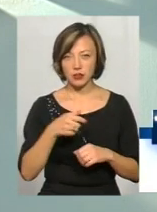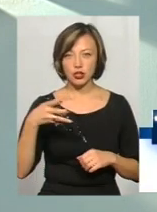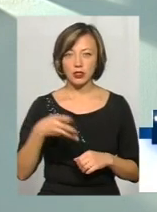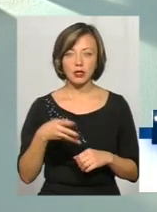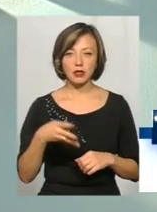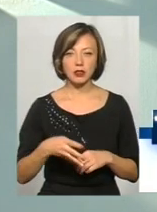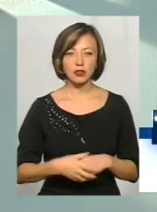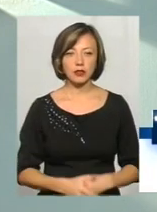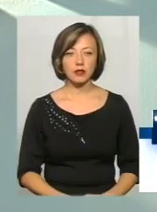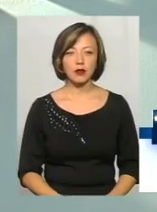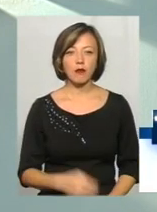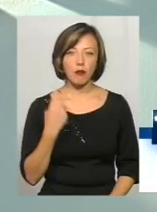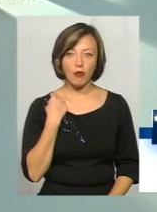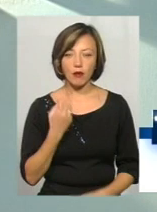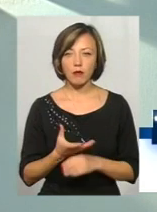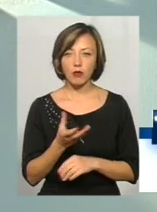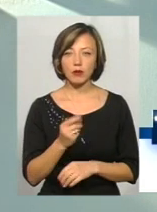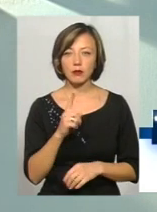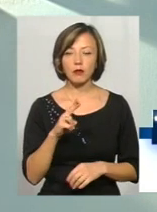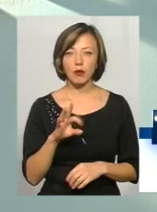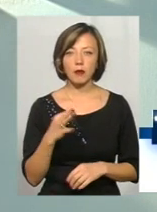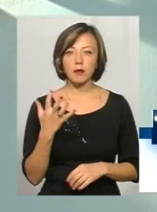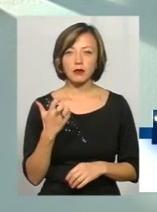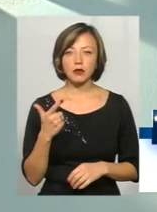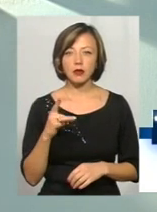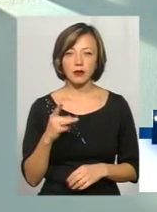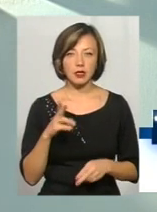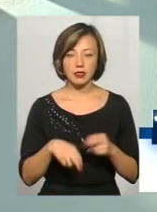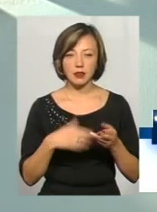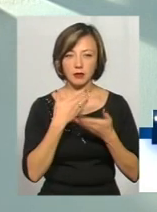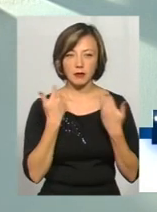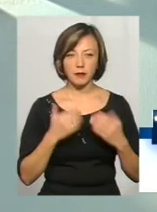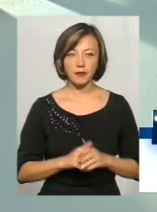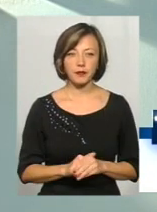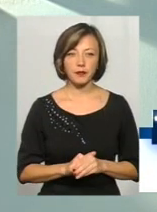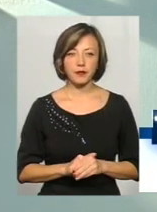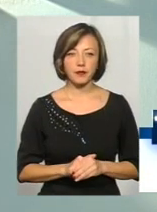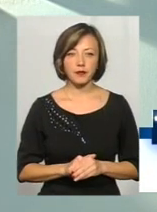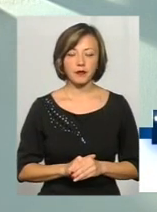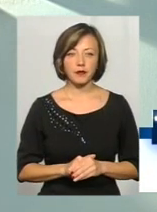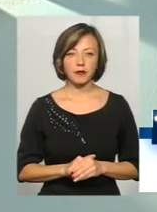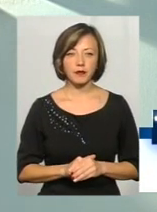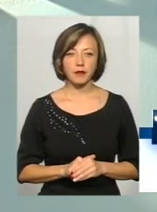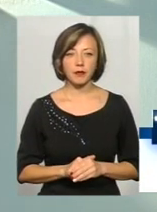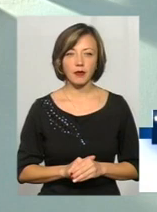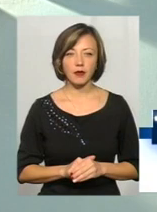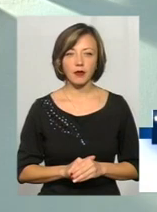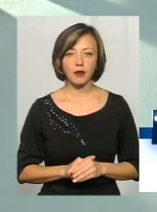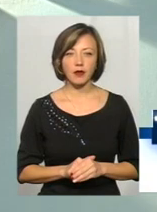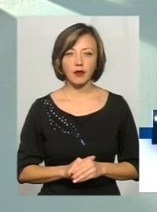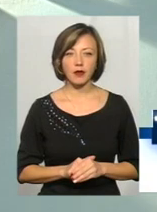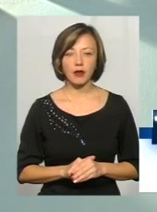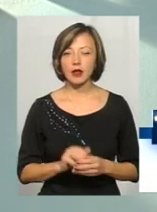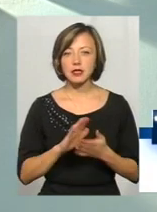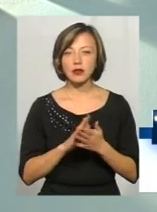ніби 4 тисячі борг, він платить по 500 гривень і кінця краю немає. Можливо, треба подивитися на його